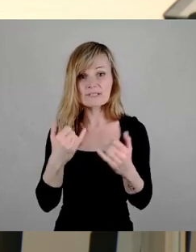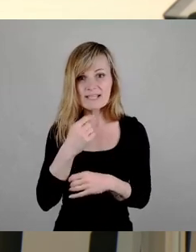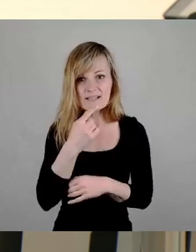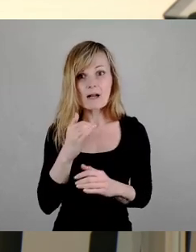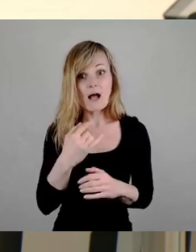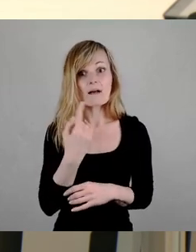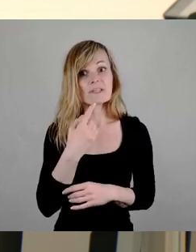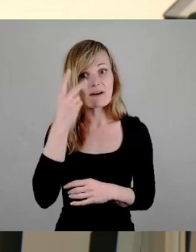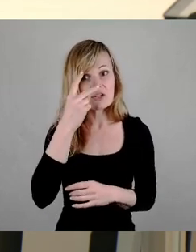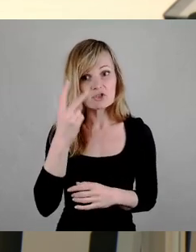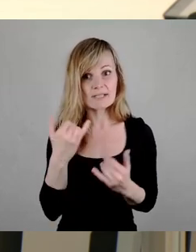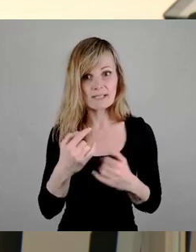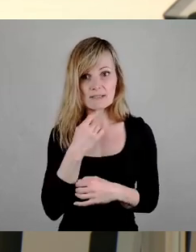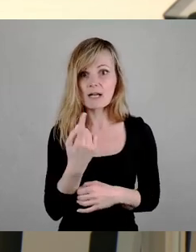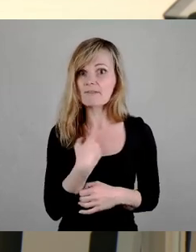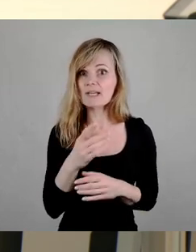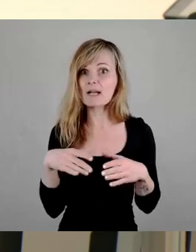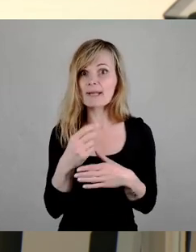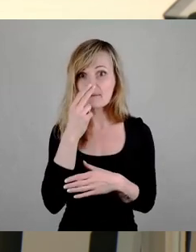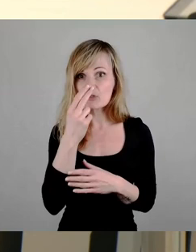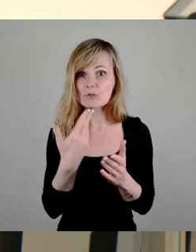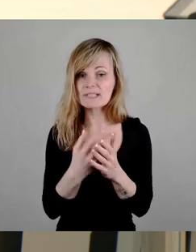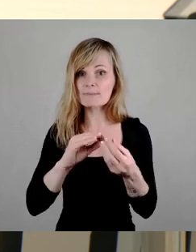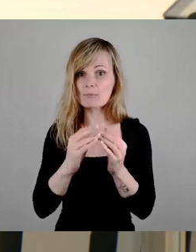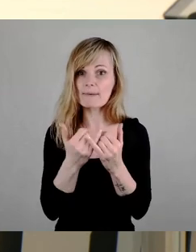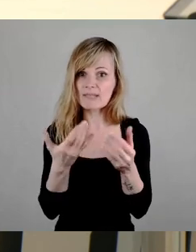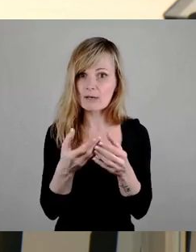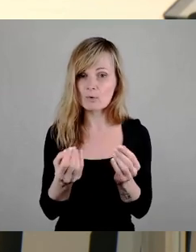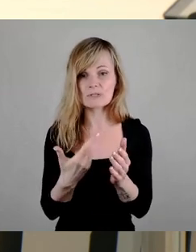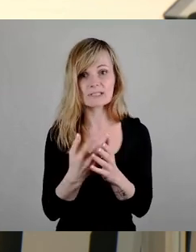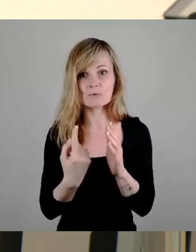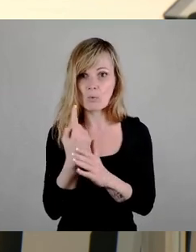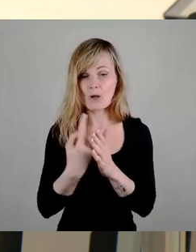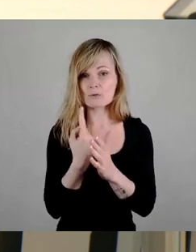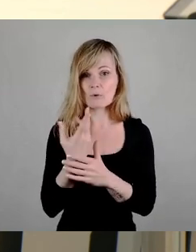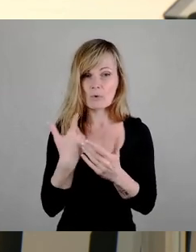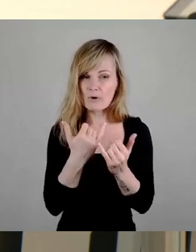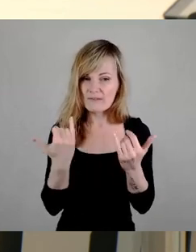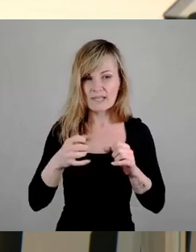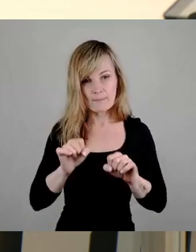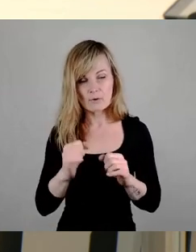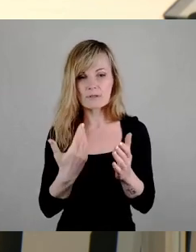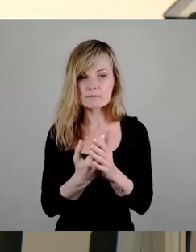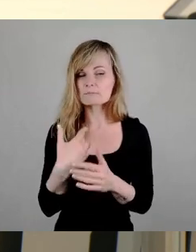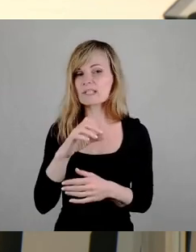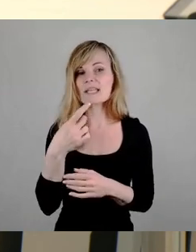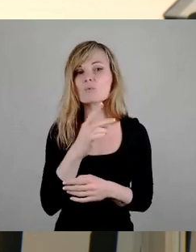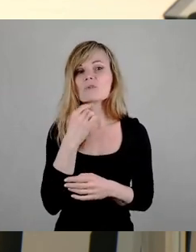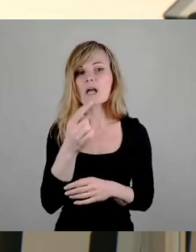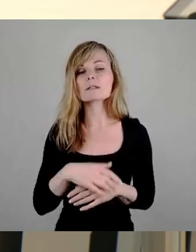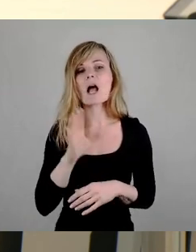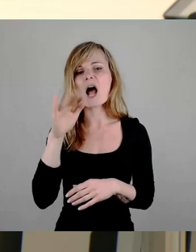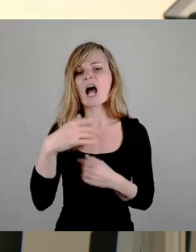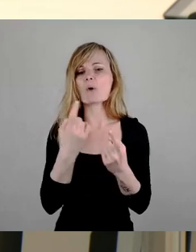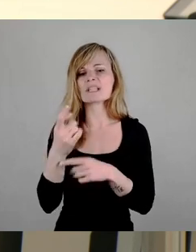sagen, lasst uns gemeinsam gucken, wie wir diese Probleme lösen, wie wir uns diesen Herausforderungen stellen, stellt sich die CDU hin und sagt, Ausländer